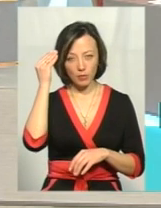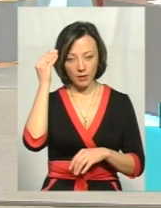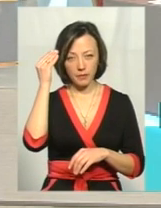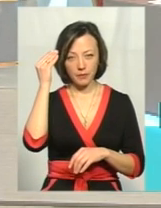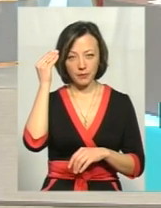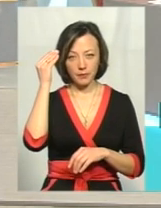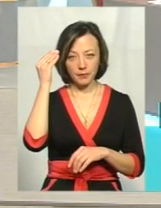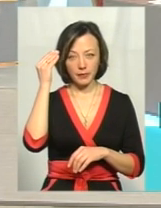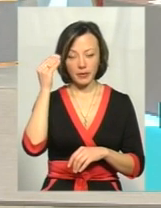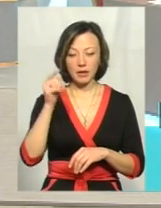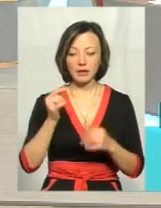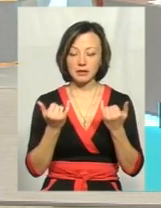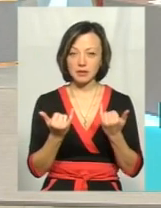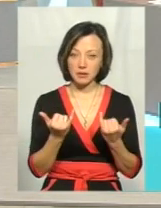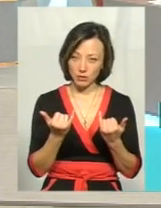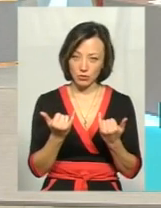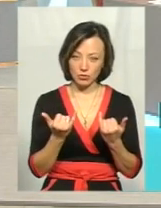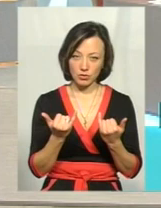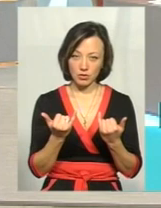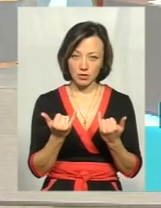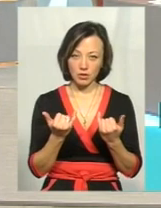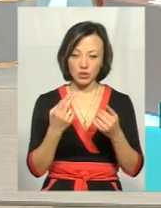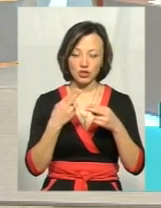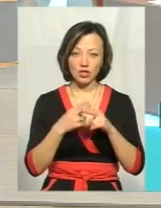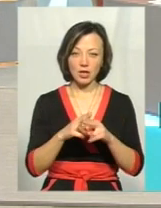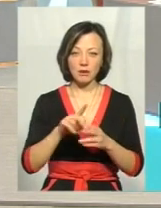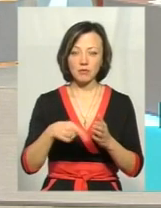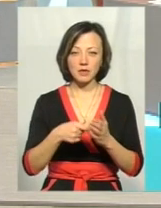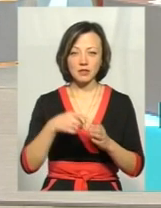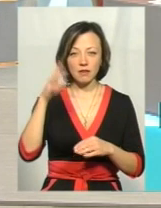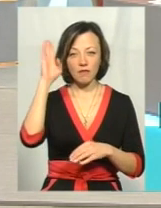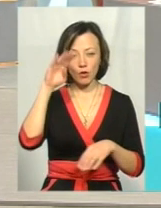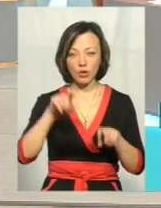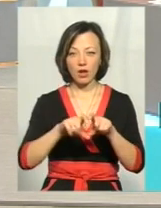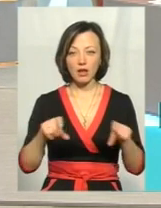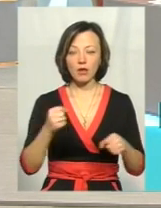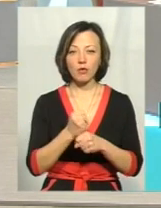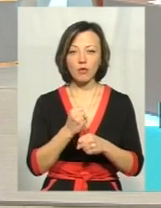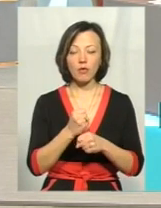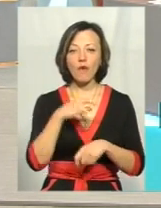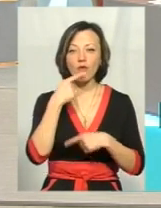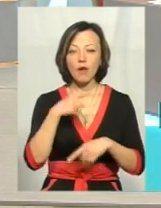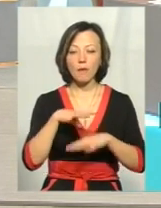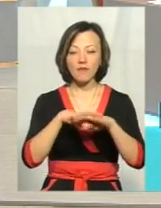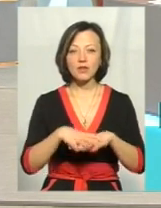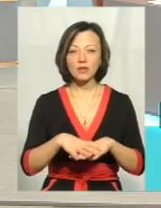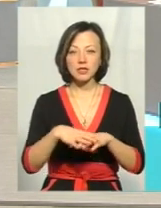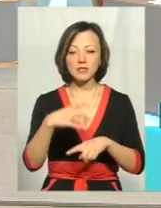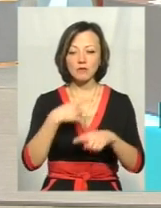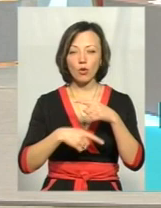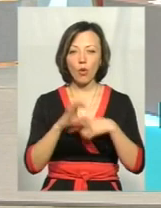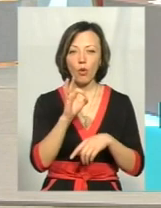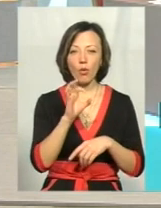оскільки тільки що інженер з міського водоканалу говорив про фільтрування зворотнім осмосом.